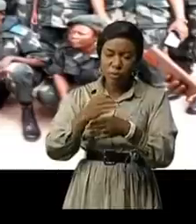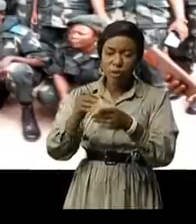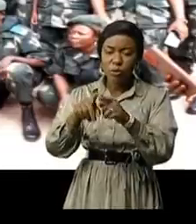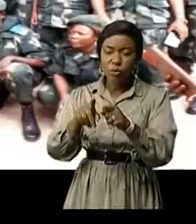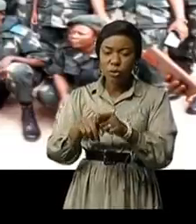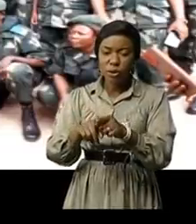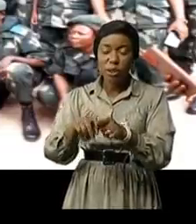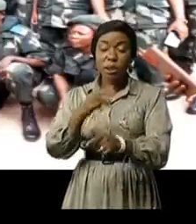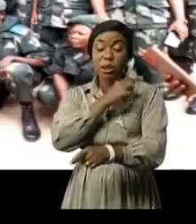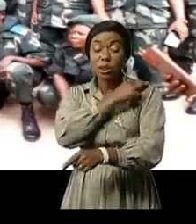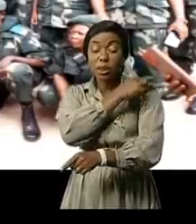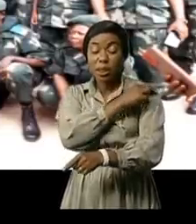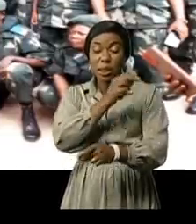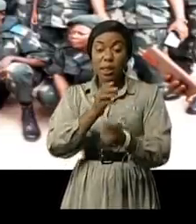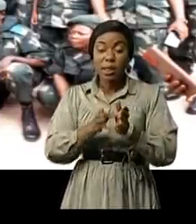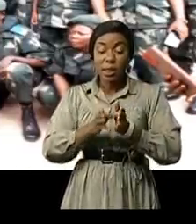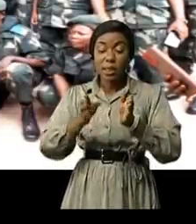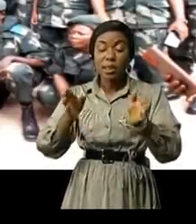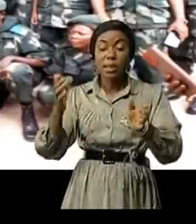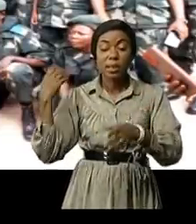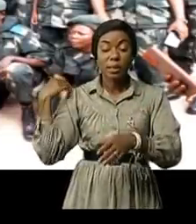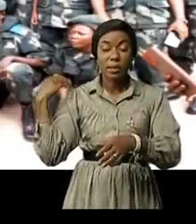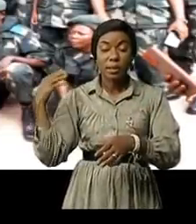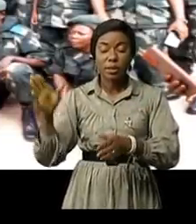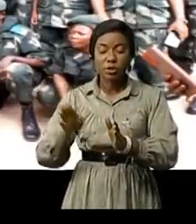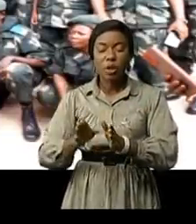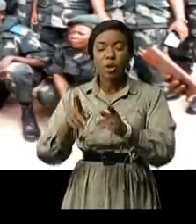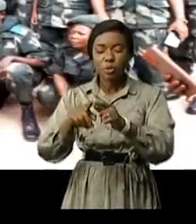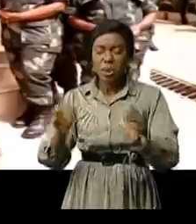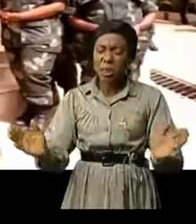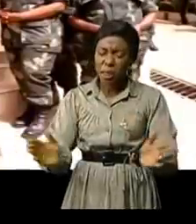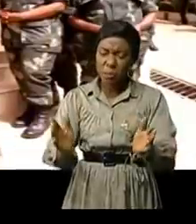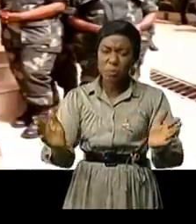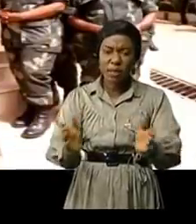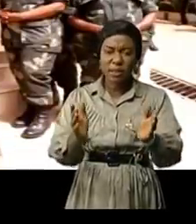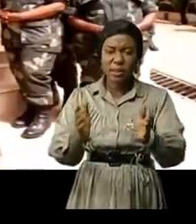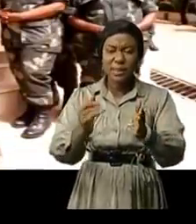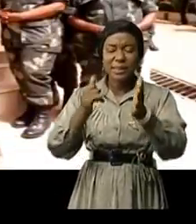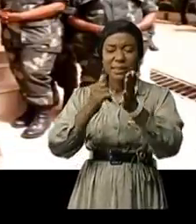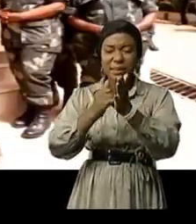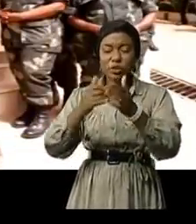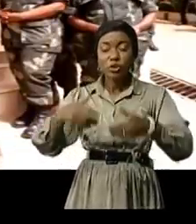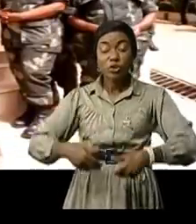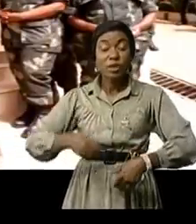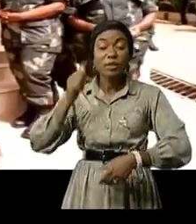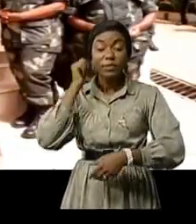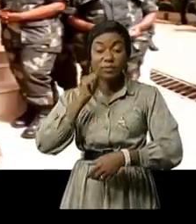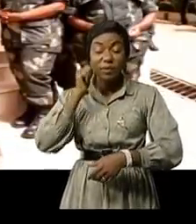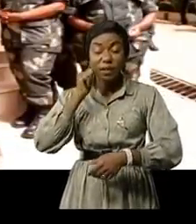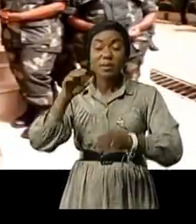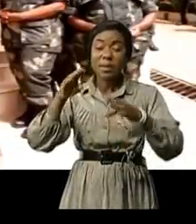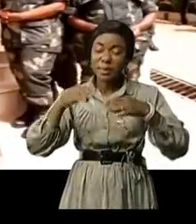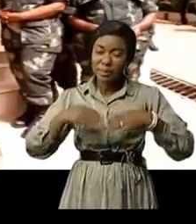Chechi de l'état-major général cette dernière a encouragé les six jeunes filles trouvées à Goma et qui avaient